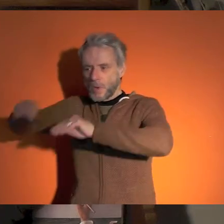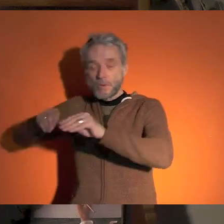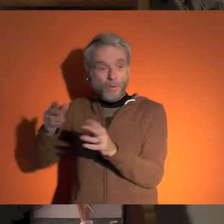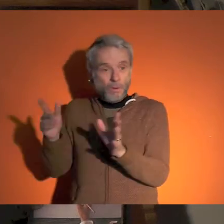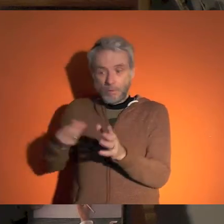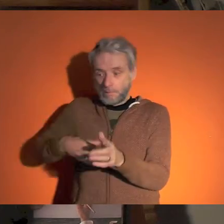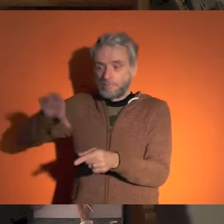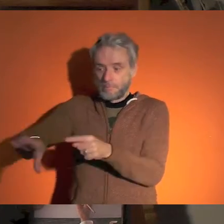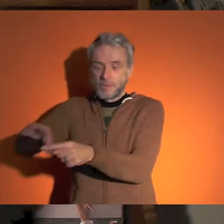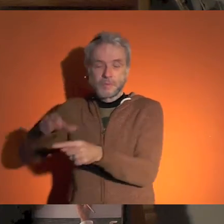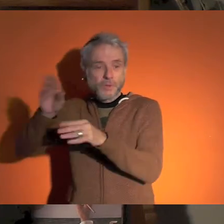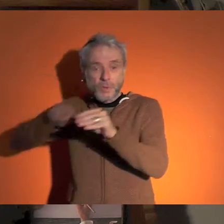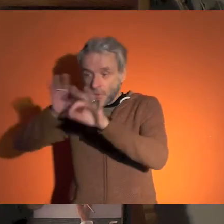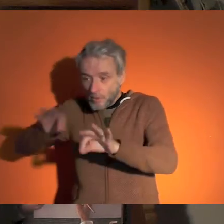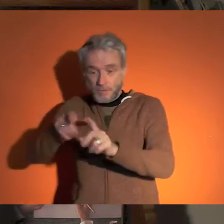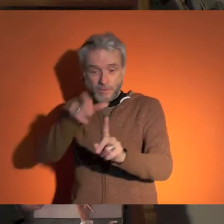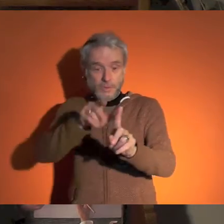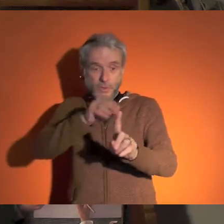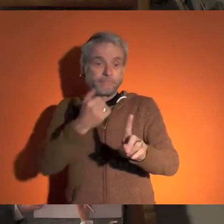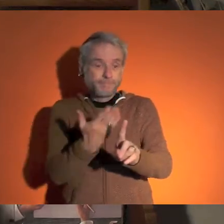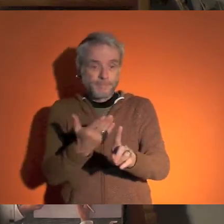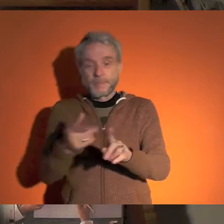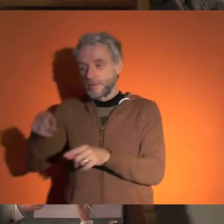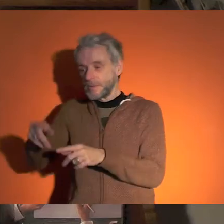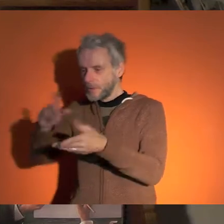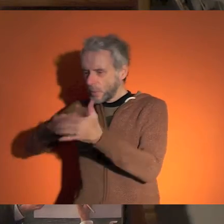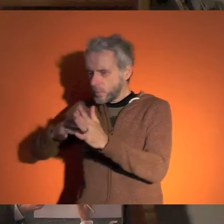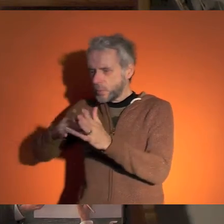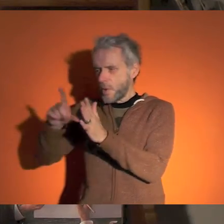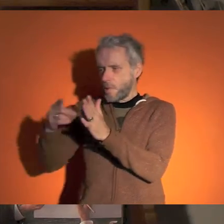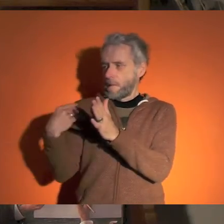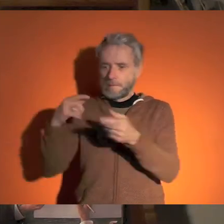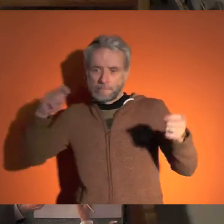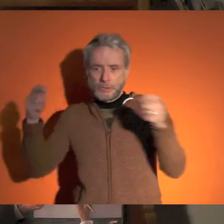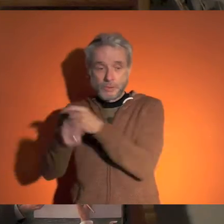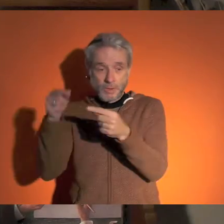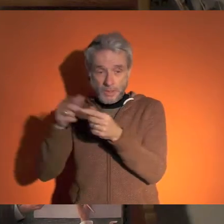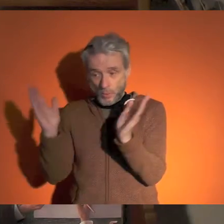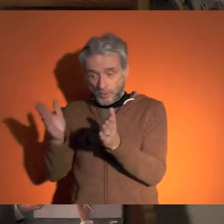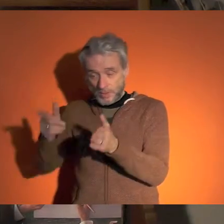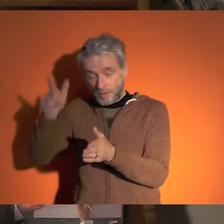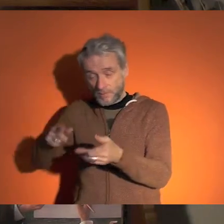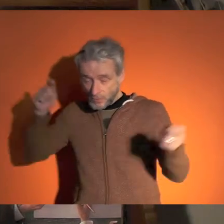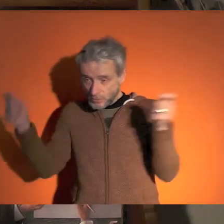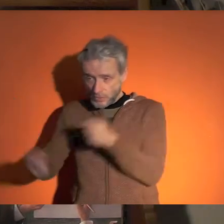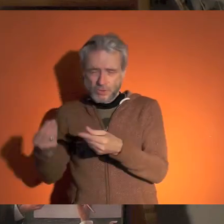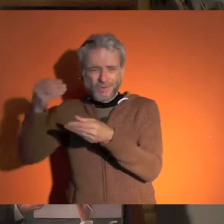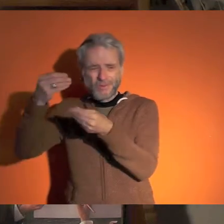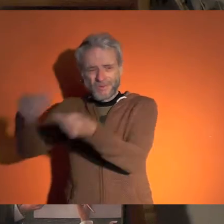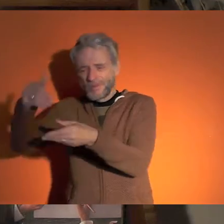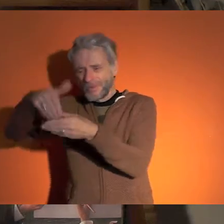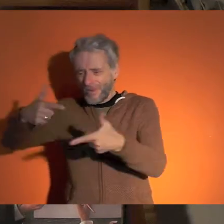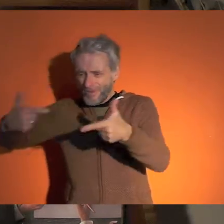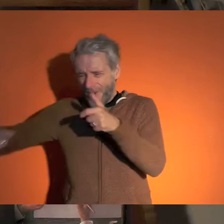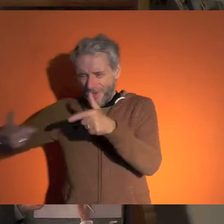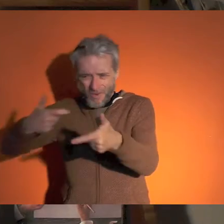aussi donner des moyens aux soignants, parce que sans soignants, il n'y a pas de bons soignés, et de refonder complètement les dernières